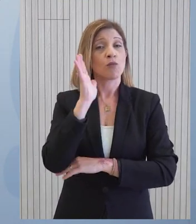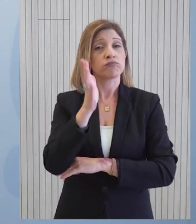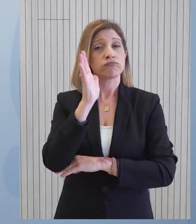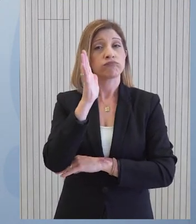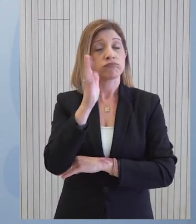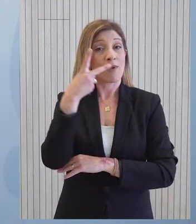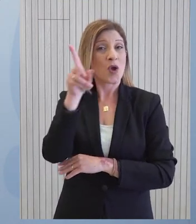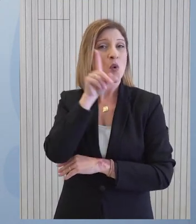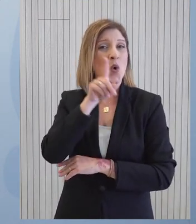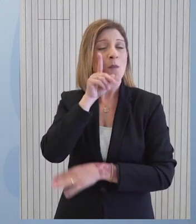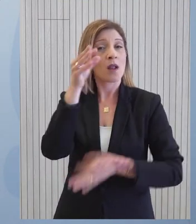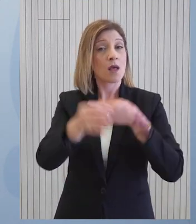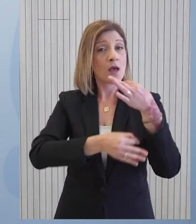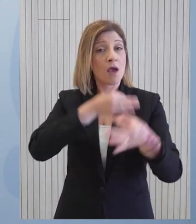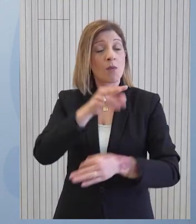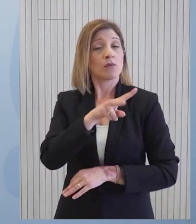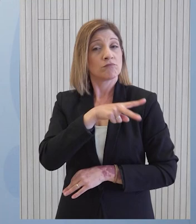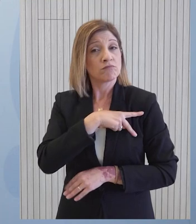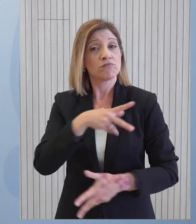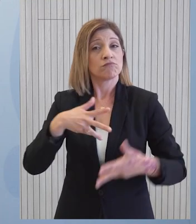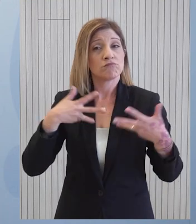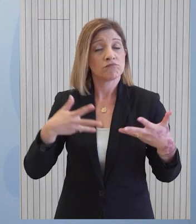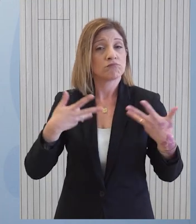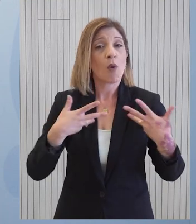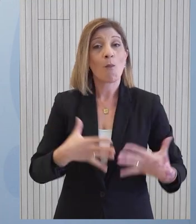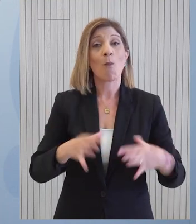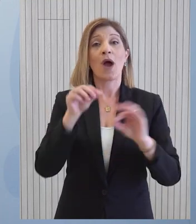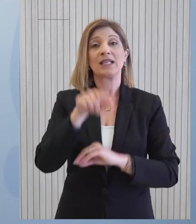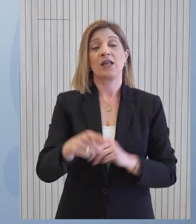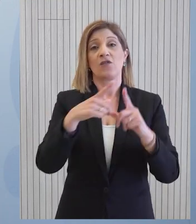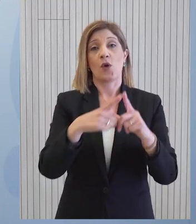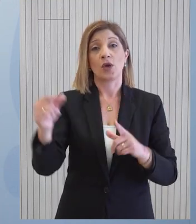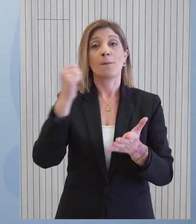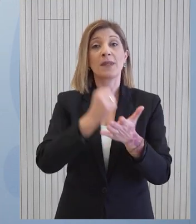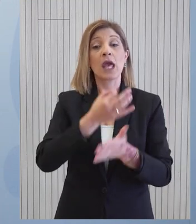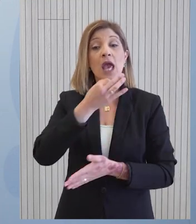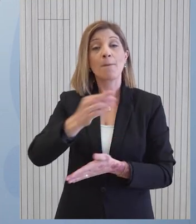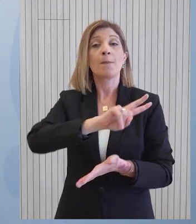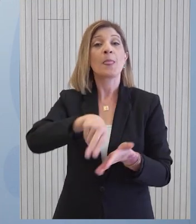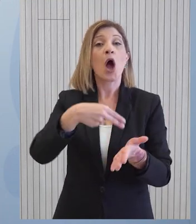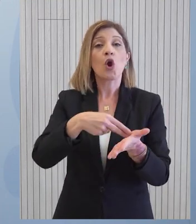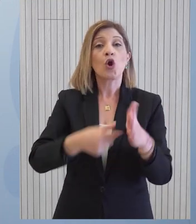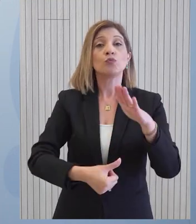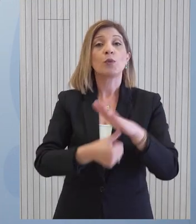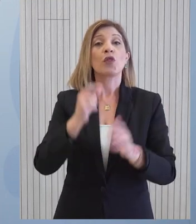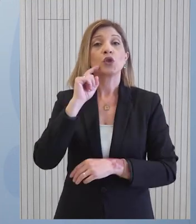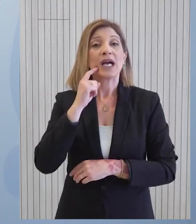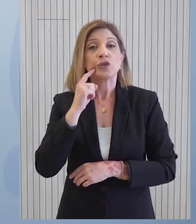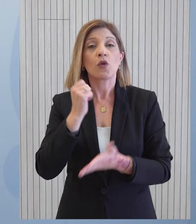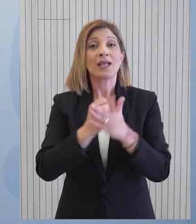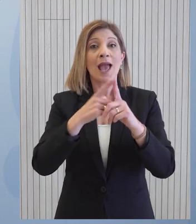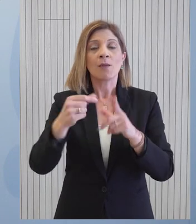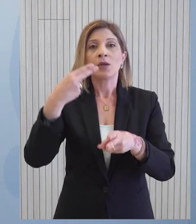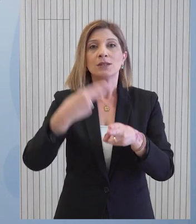την έναρξη της ομιλίας της χαιρέτησε την έναρξη της πρωτοβουλίας και εκθίασε τον ηγετικό ρόλο του Πρόεδρου Χρυστοδουλίδη και της Κύπρου